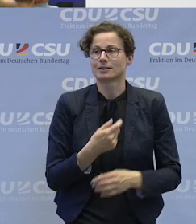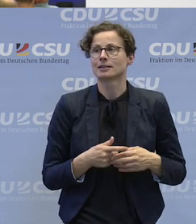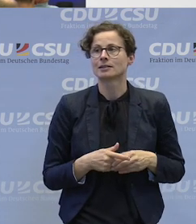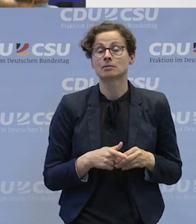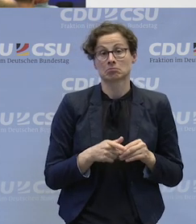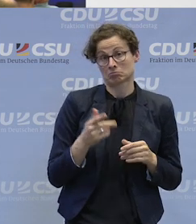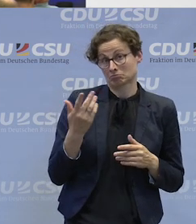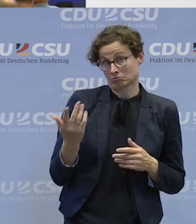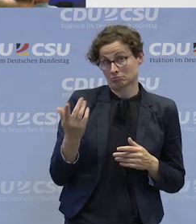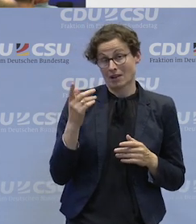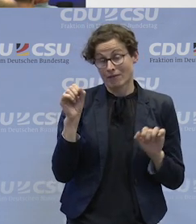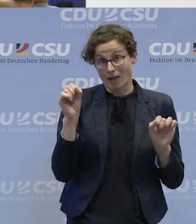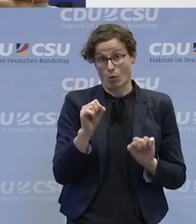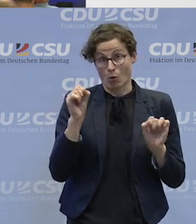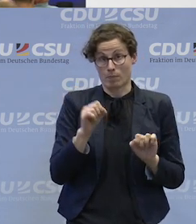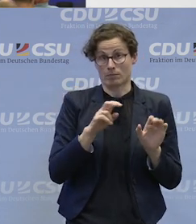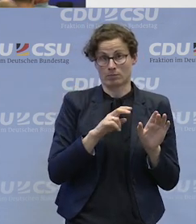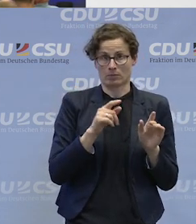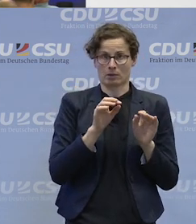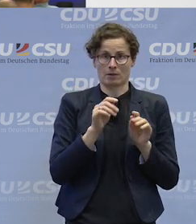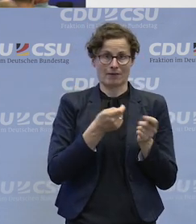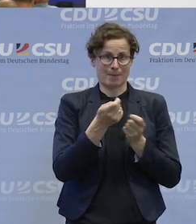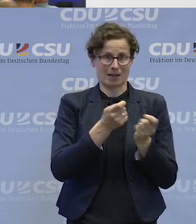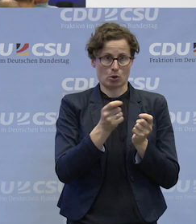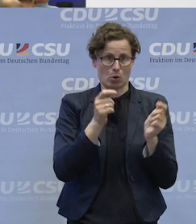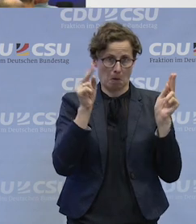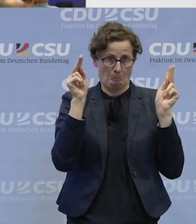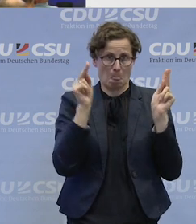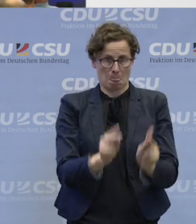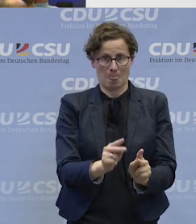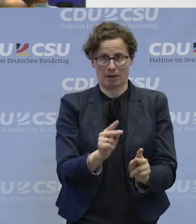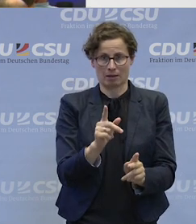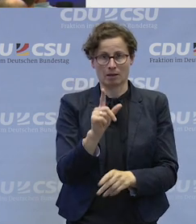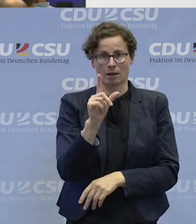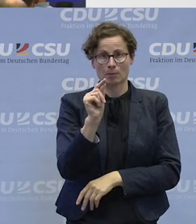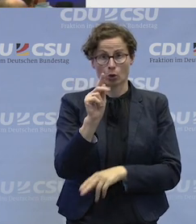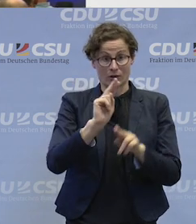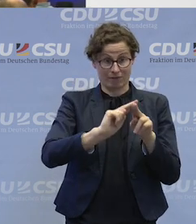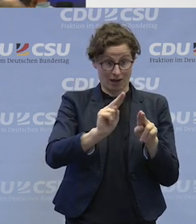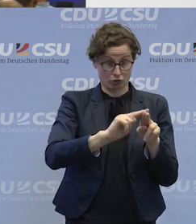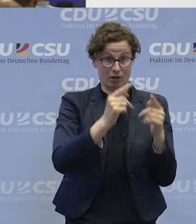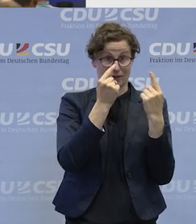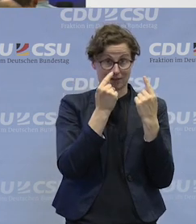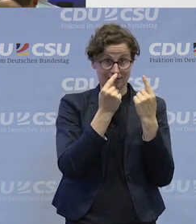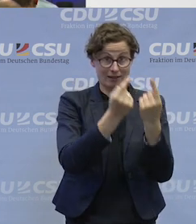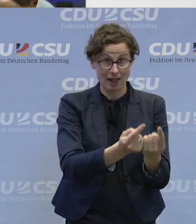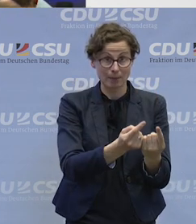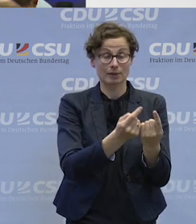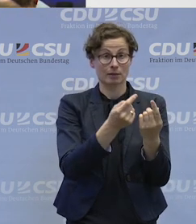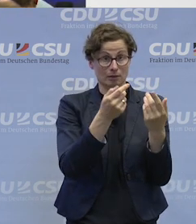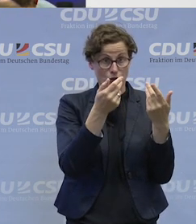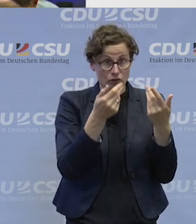Würden Sie auch andere Gründe zulassen bezüglich der niedrigen Vermittlungsquote als die Frage, wie gut eine Werkstatt das managt und